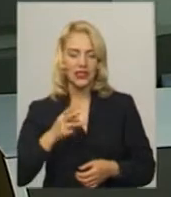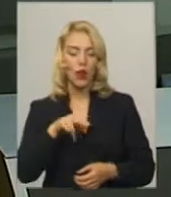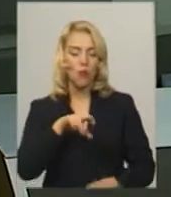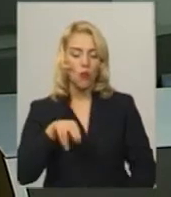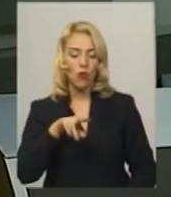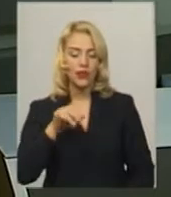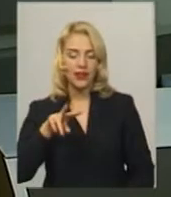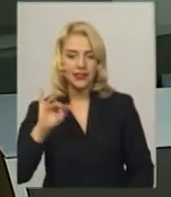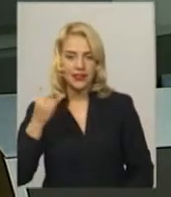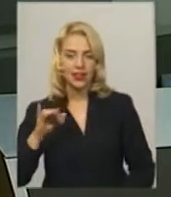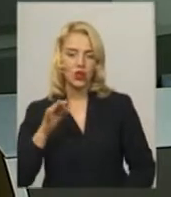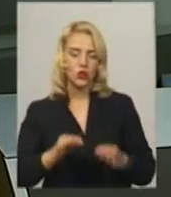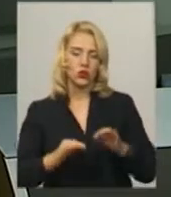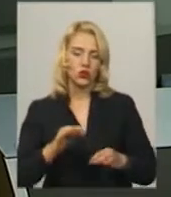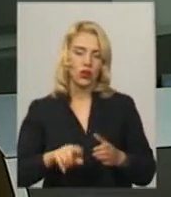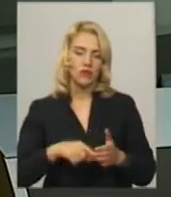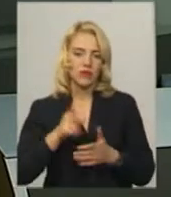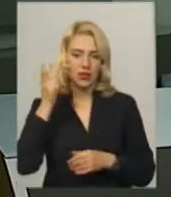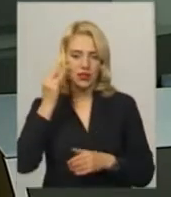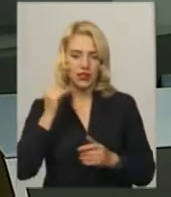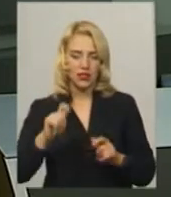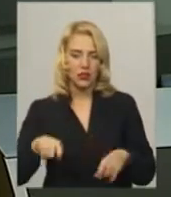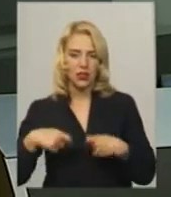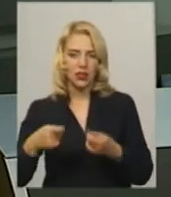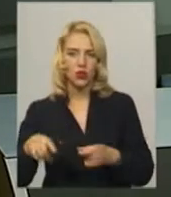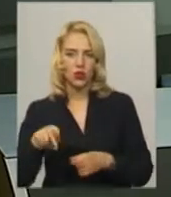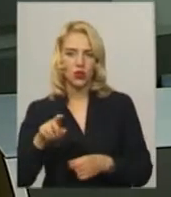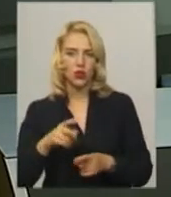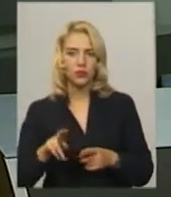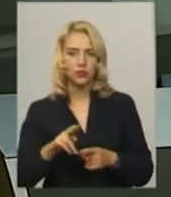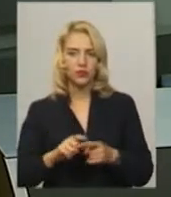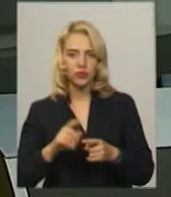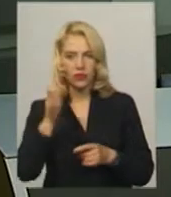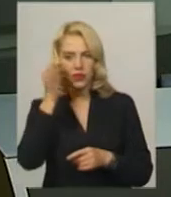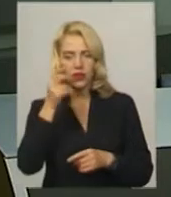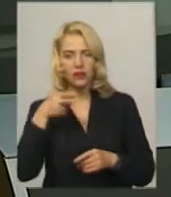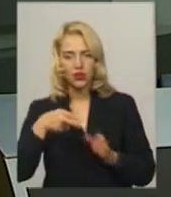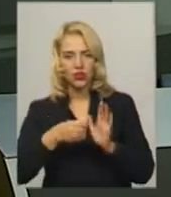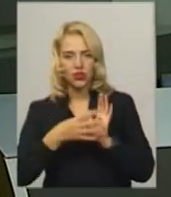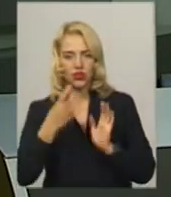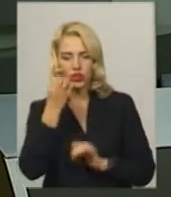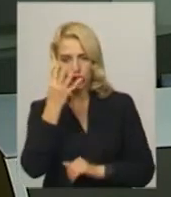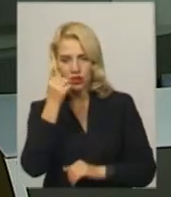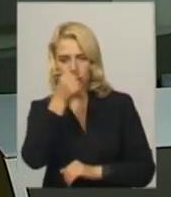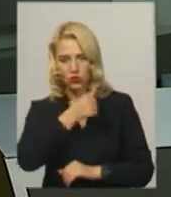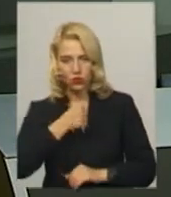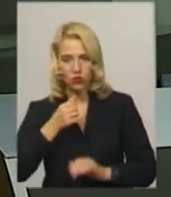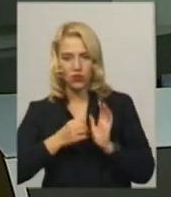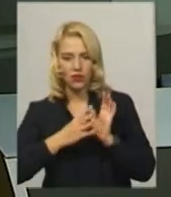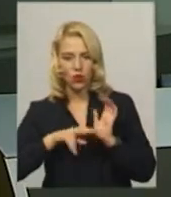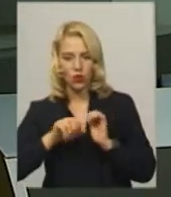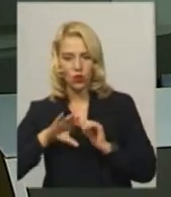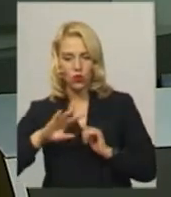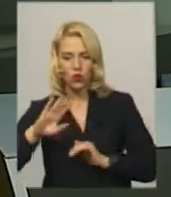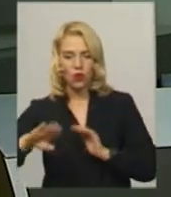Наразі справу передали до Хмельницького міськрайонного суду. Нагадаю, 19 лютого 2014 року в результаті стрілянини під